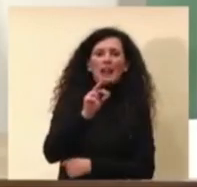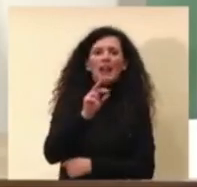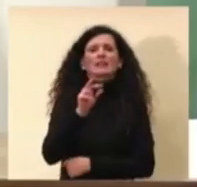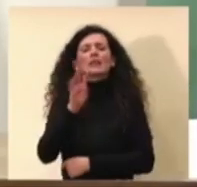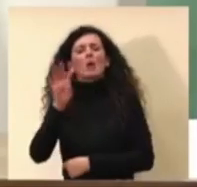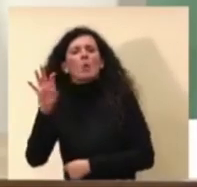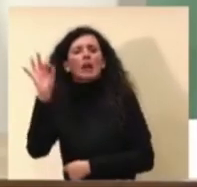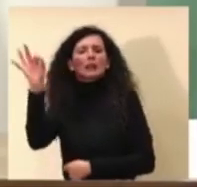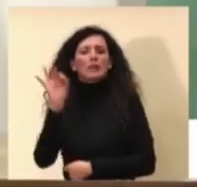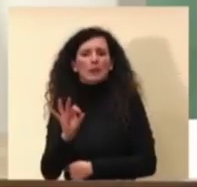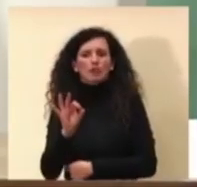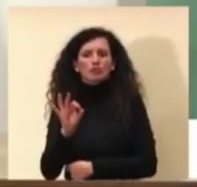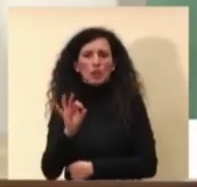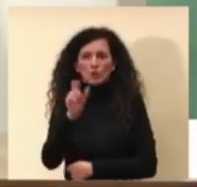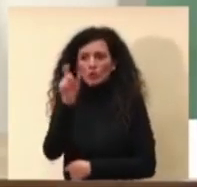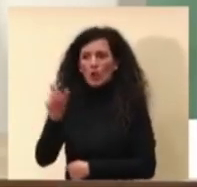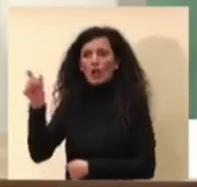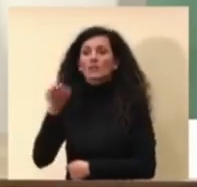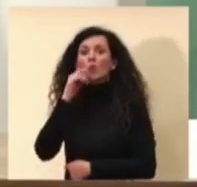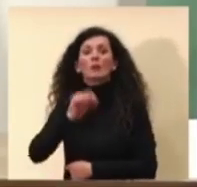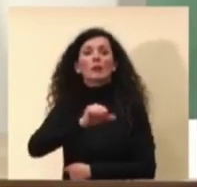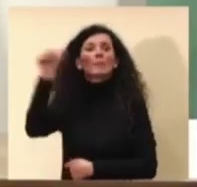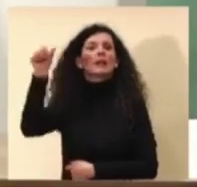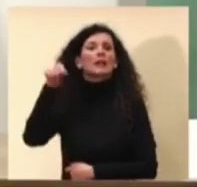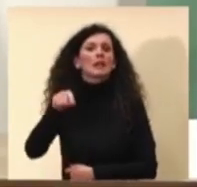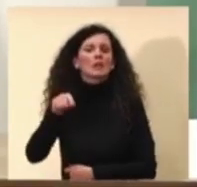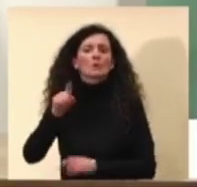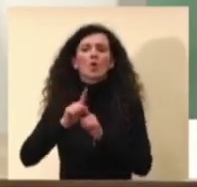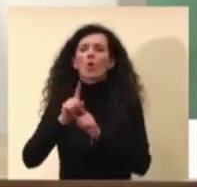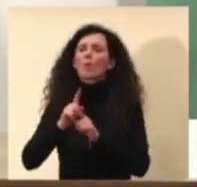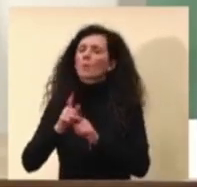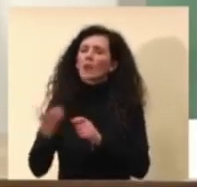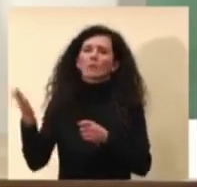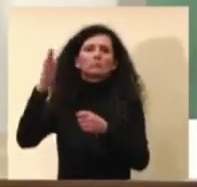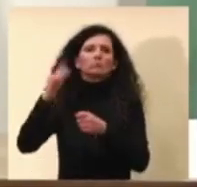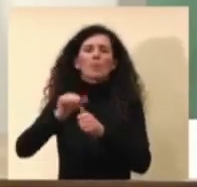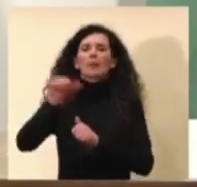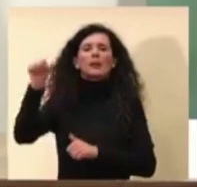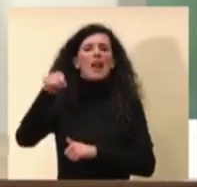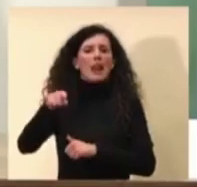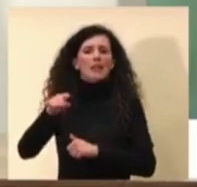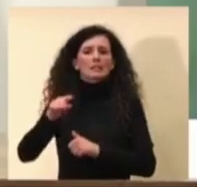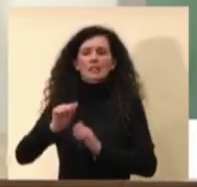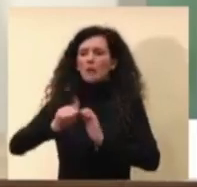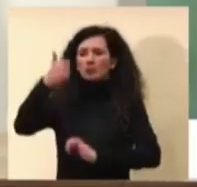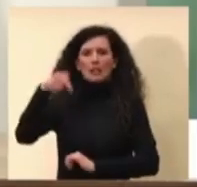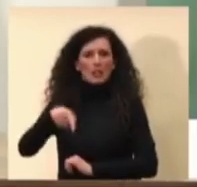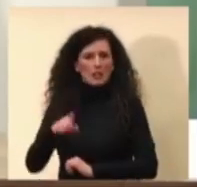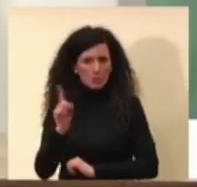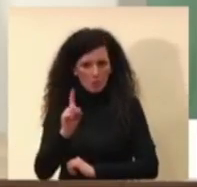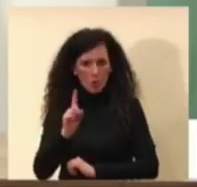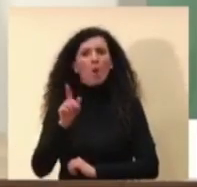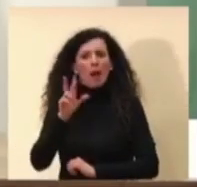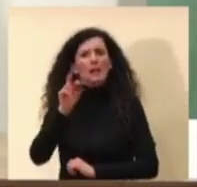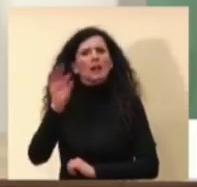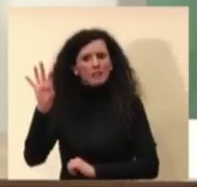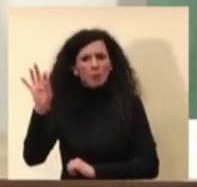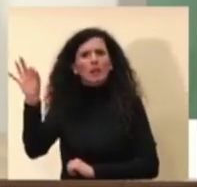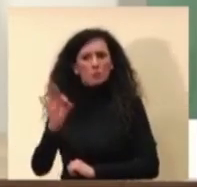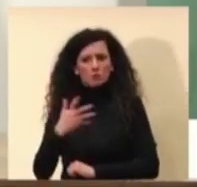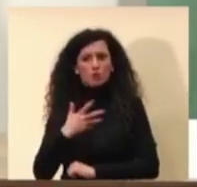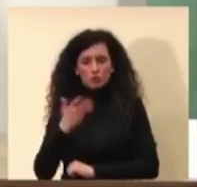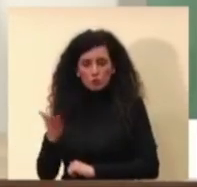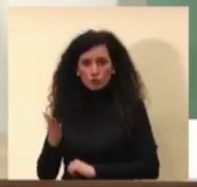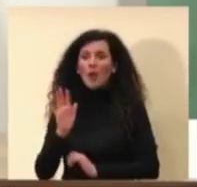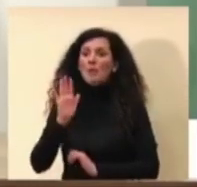% non è quindi la prevalenza ok questo deve essere molto chiaro quindi questa è una stima per capire ma nel contesto italiano